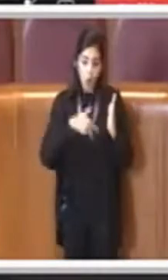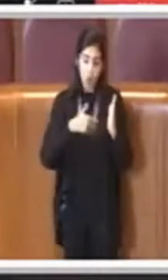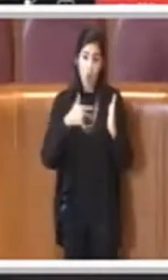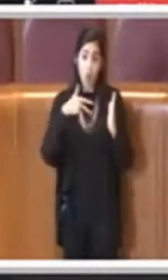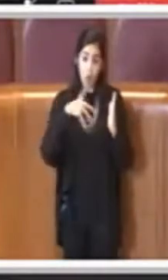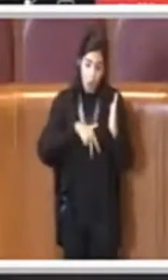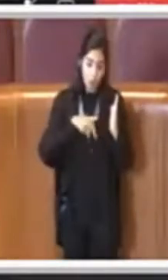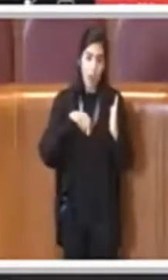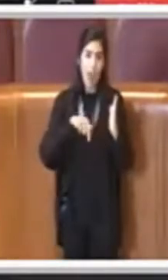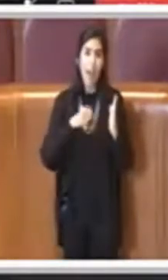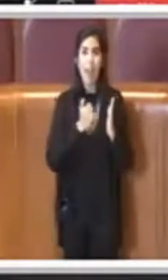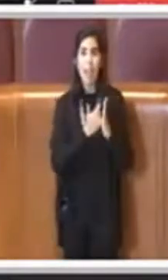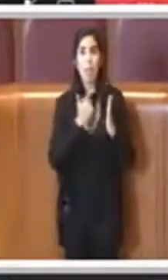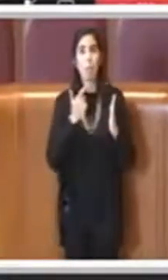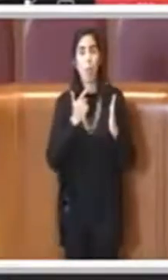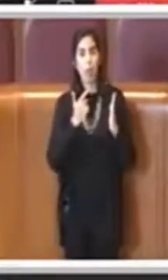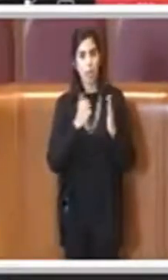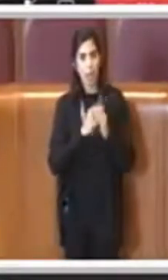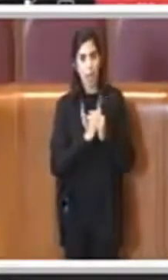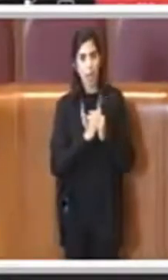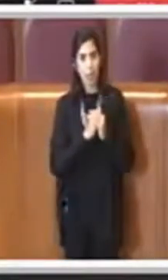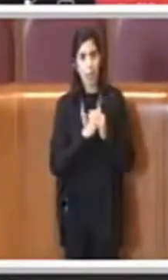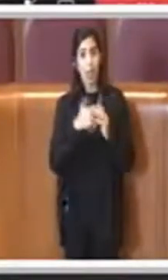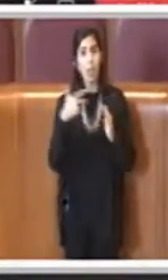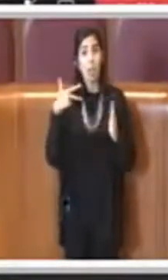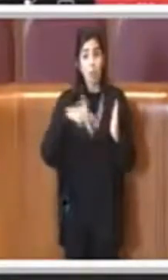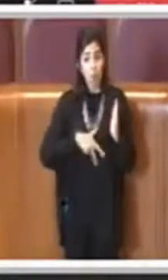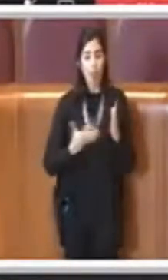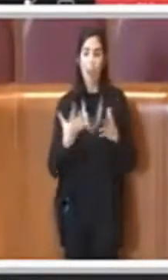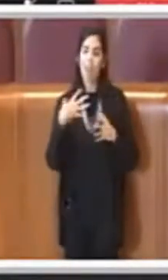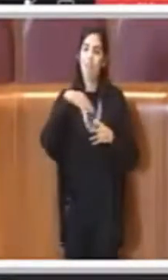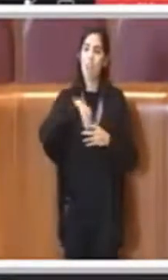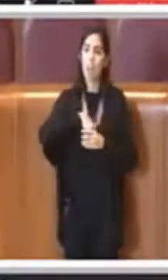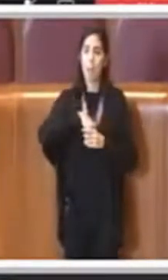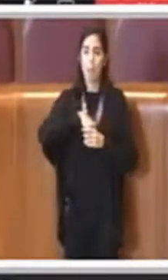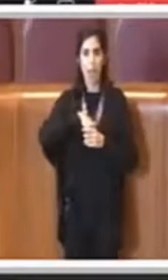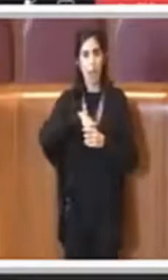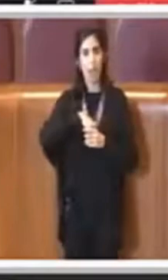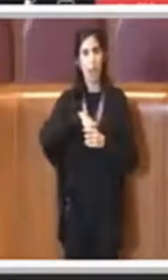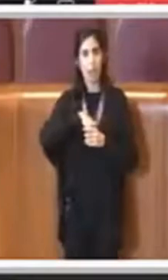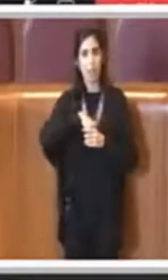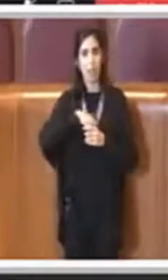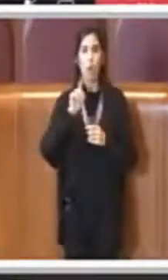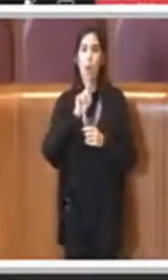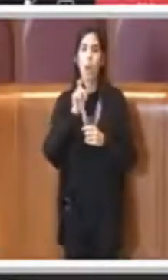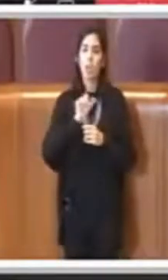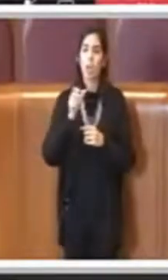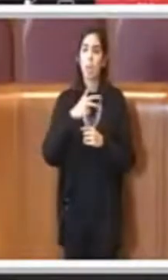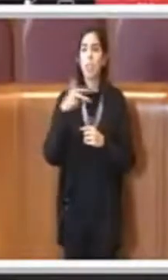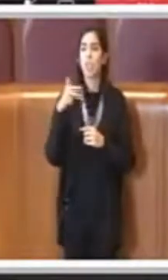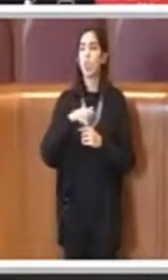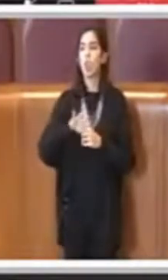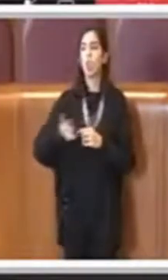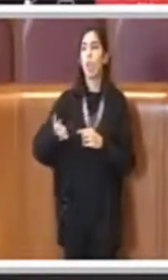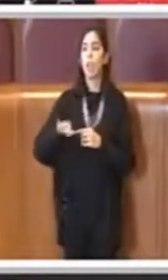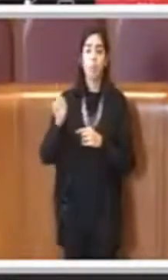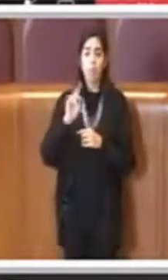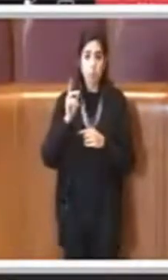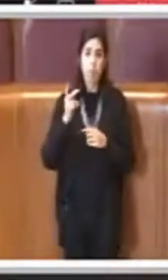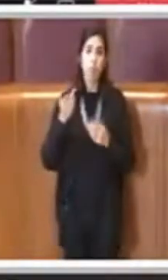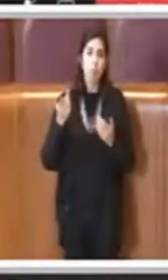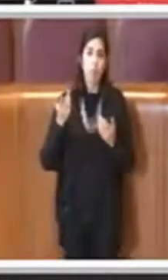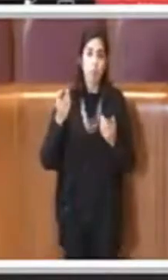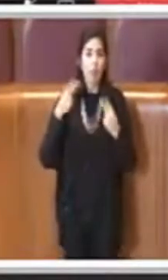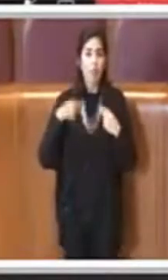non deve essere legato al sociale, è una parte integrante di tutta la vita cittadina e